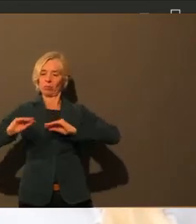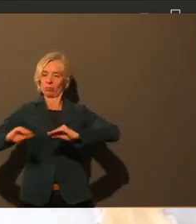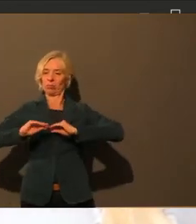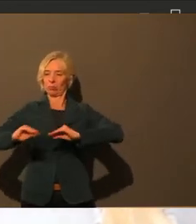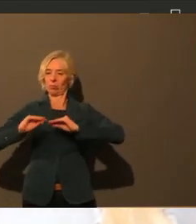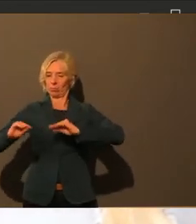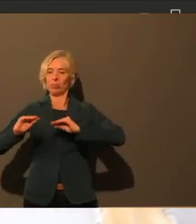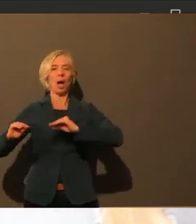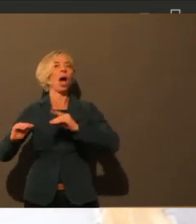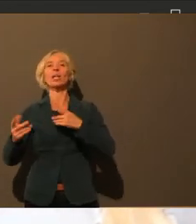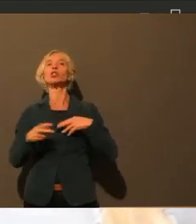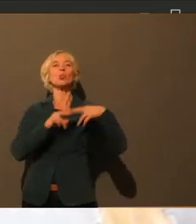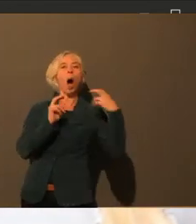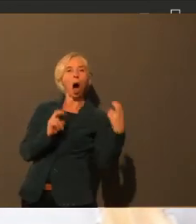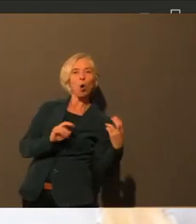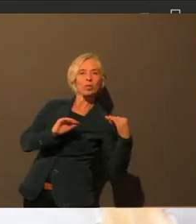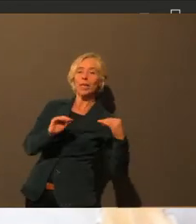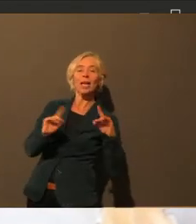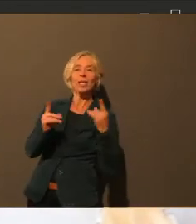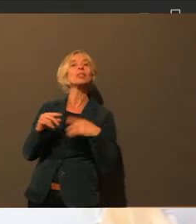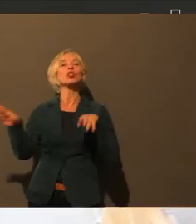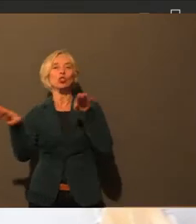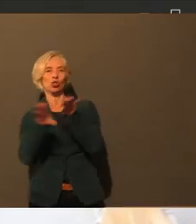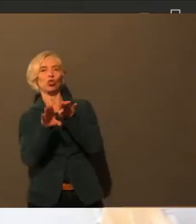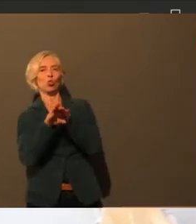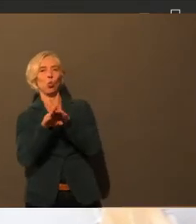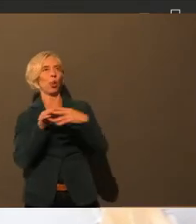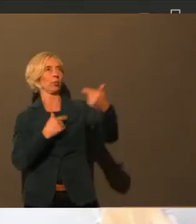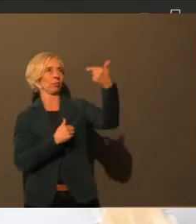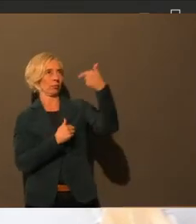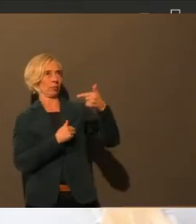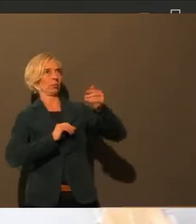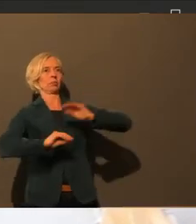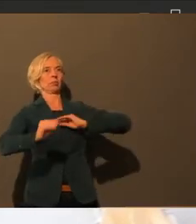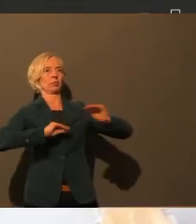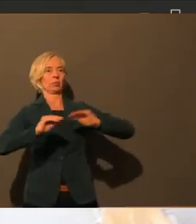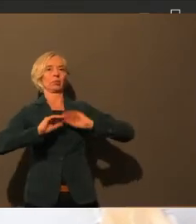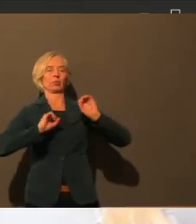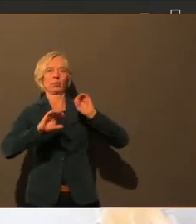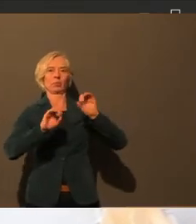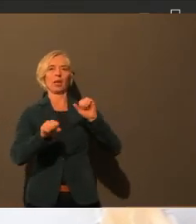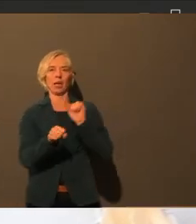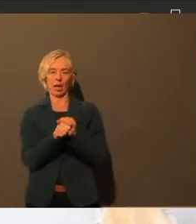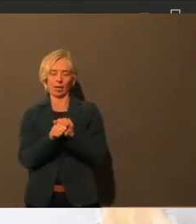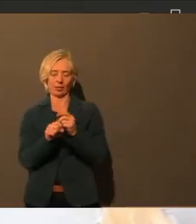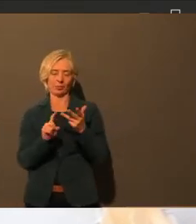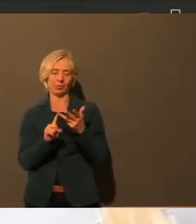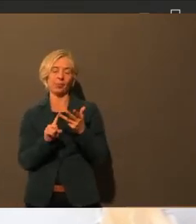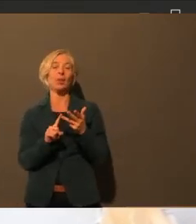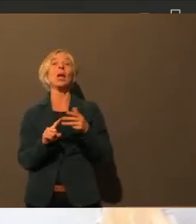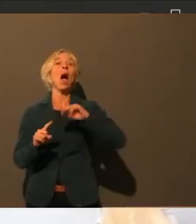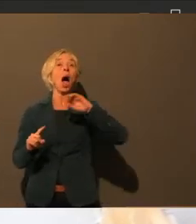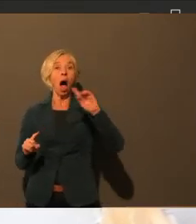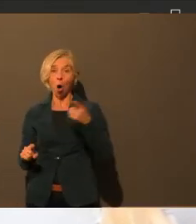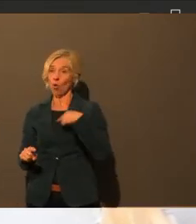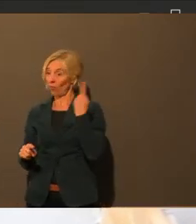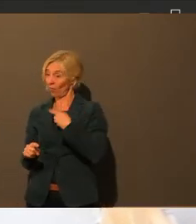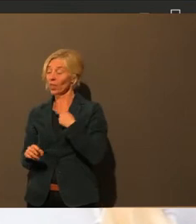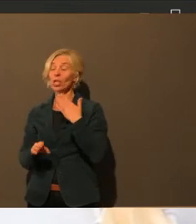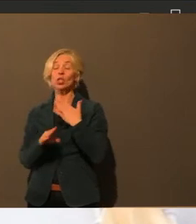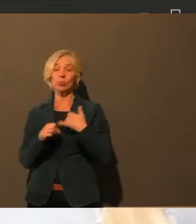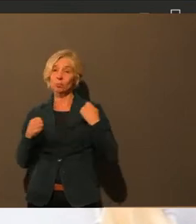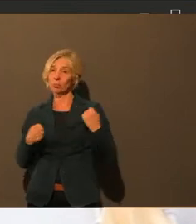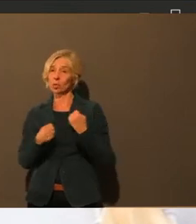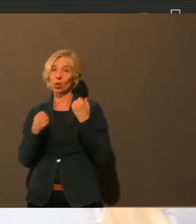müssen. Was wir noch haben, nochmal ein Förderprogramm. Das sind digitale Endgeräte, die wir beschaffen konnten. Das sind über 3